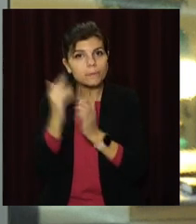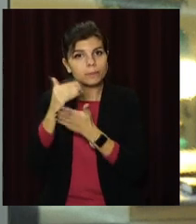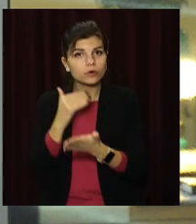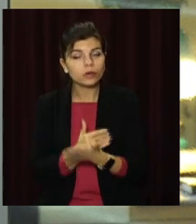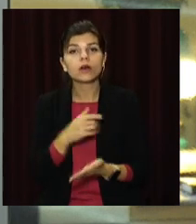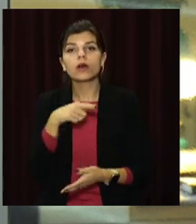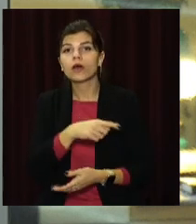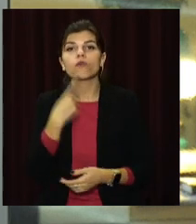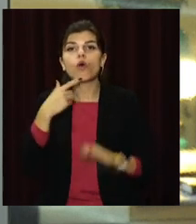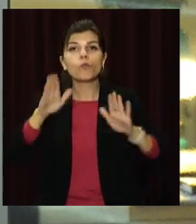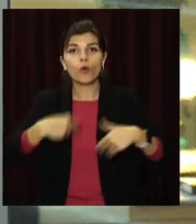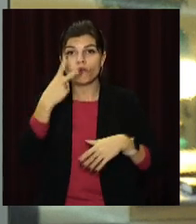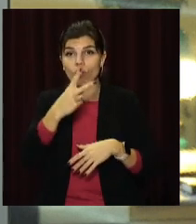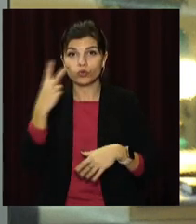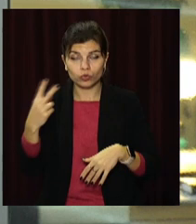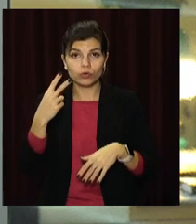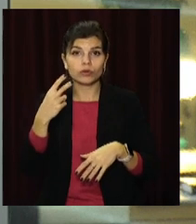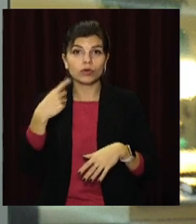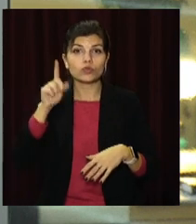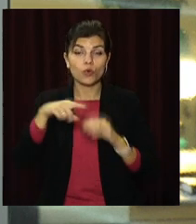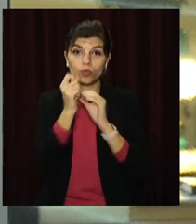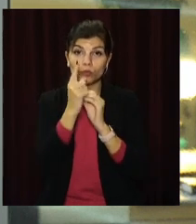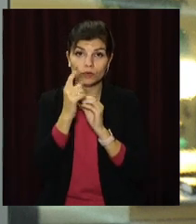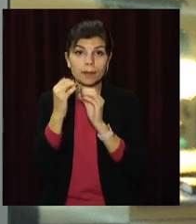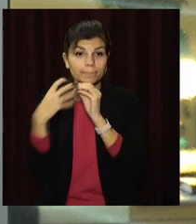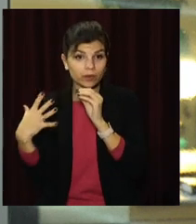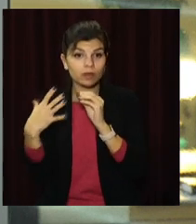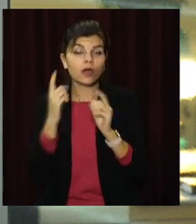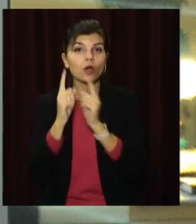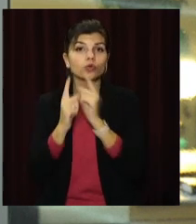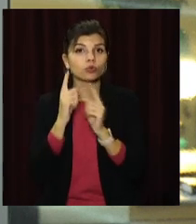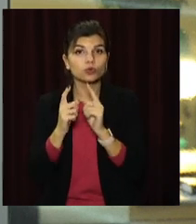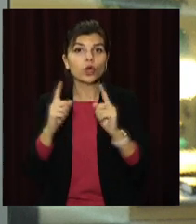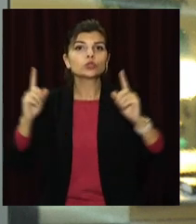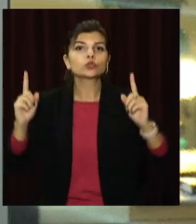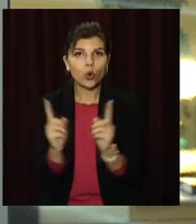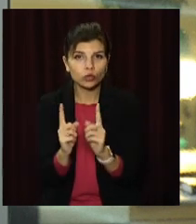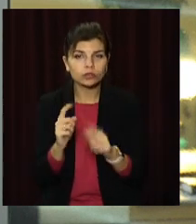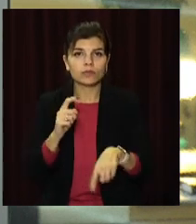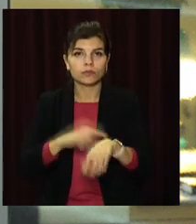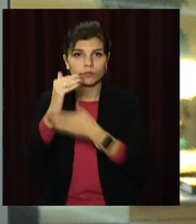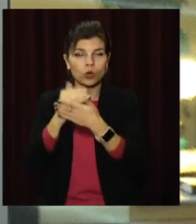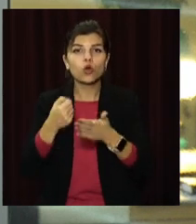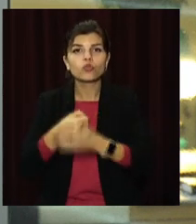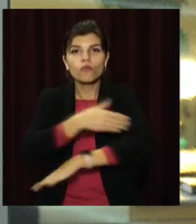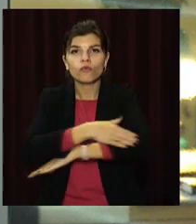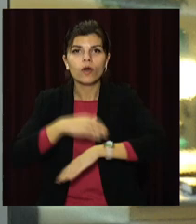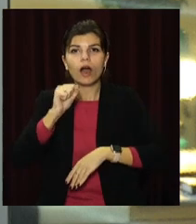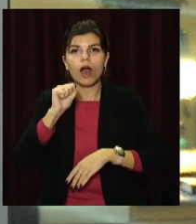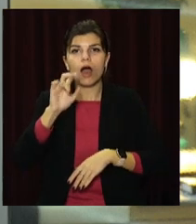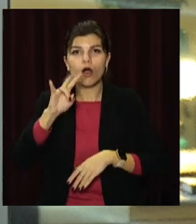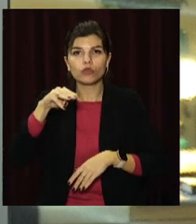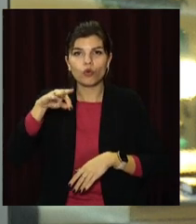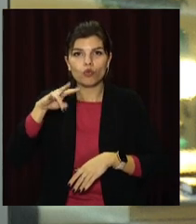маршрутом. Зокрема, після 21-ї трамваї номер 11 та 15 рухатиметься скороченим маршрутом до вулиці